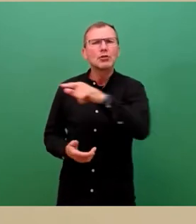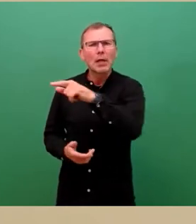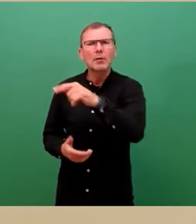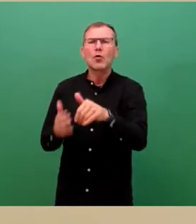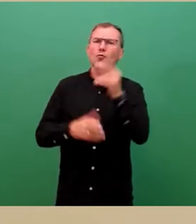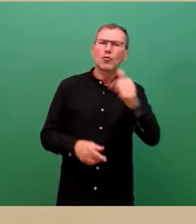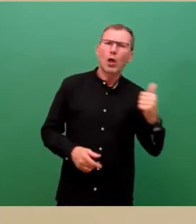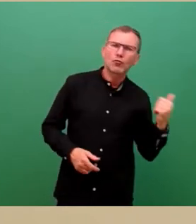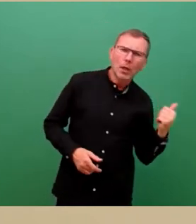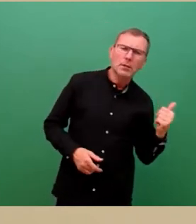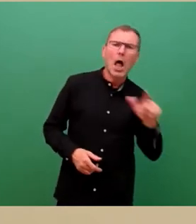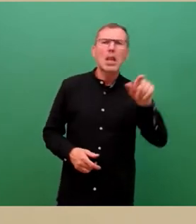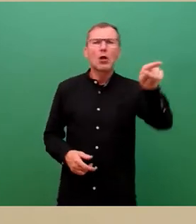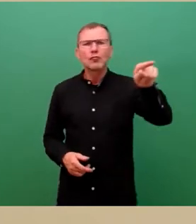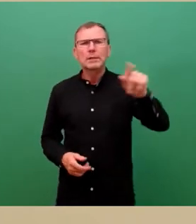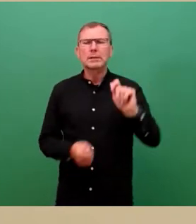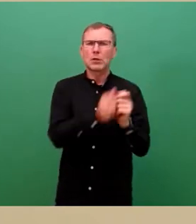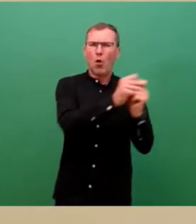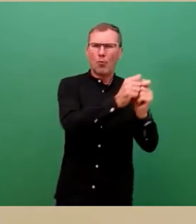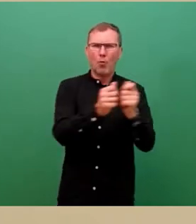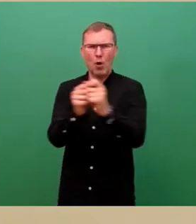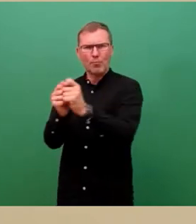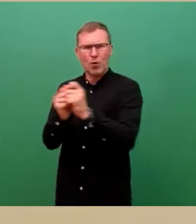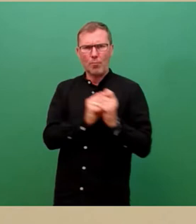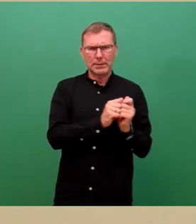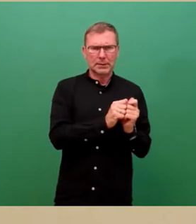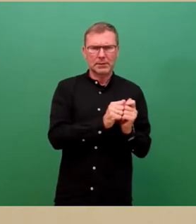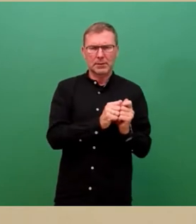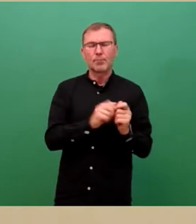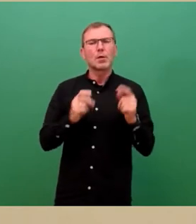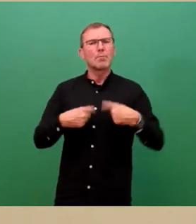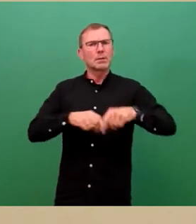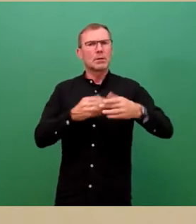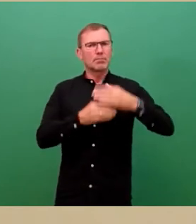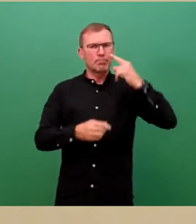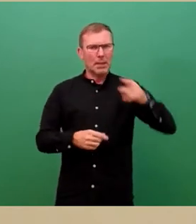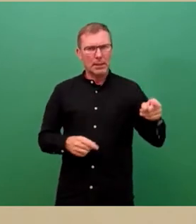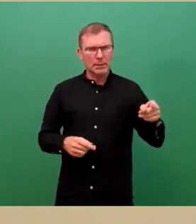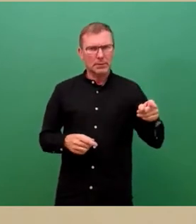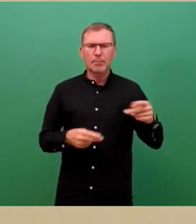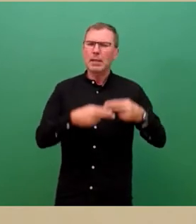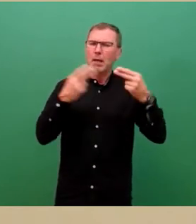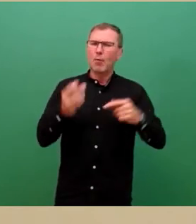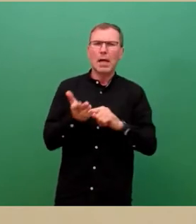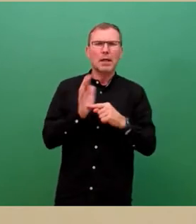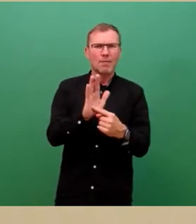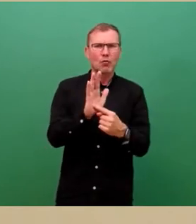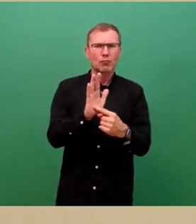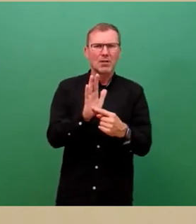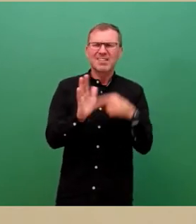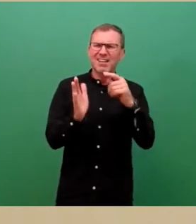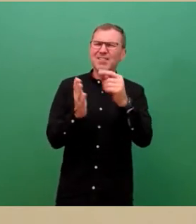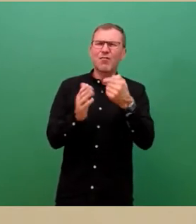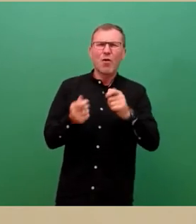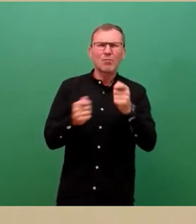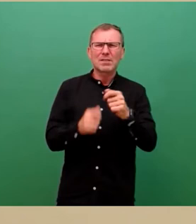Langebrück und Loschwitz wurden diese umgesetzt. Mit den Stadtbezirksbeiräten wurde zum Beispiel im Zuge der Projektvorstellung vor der Umsetzung